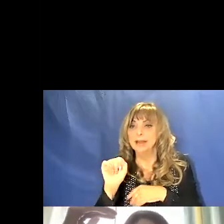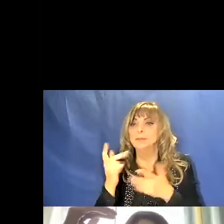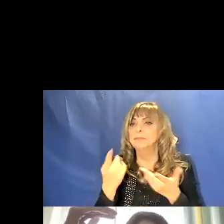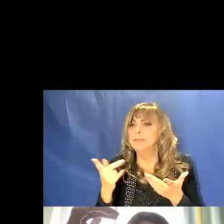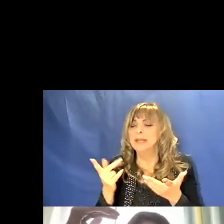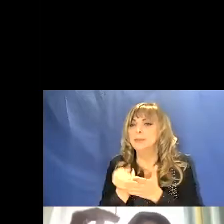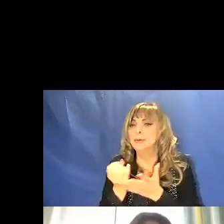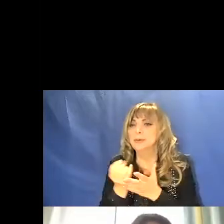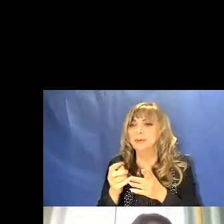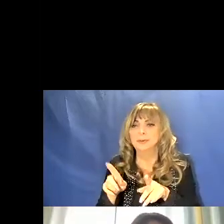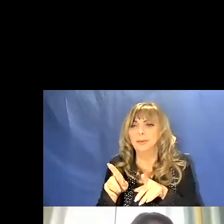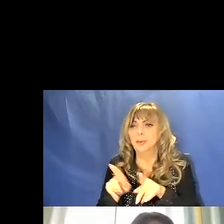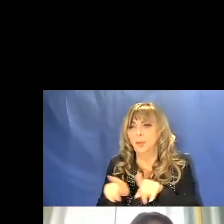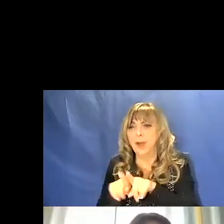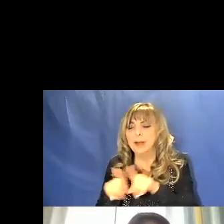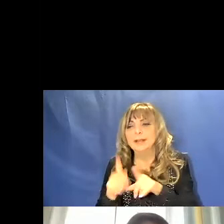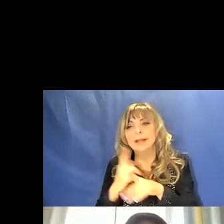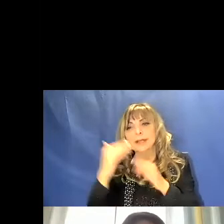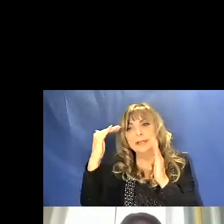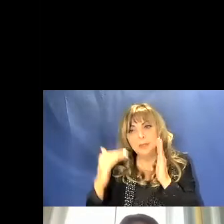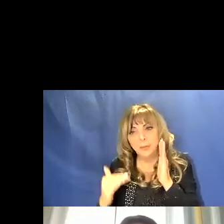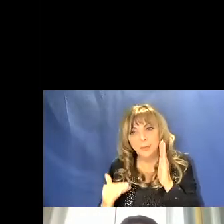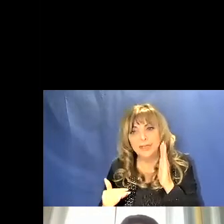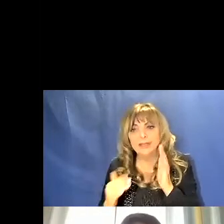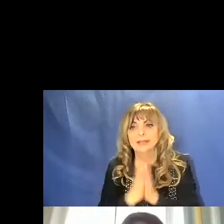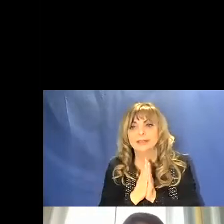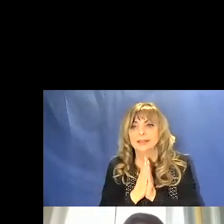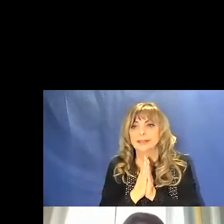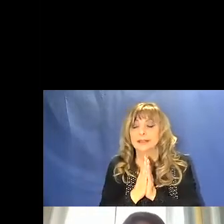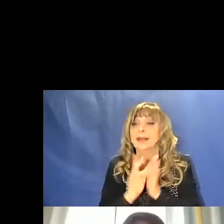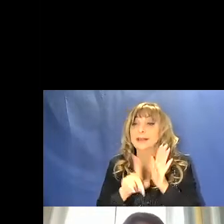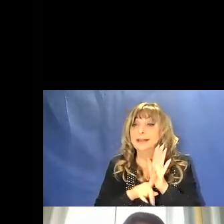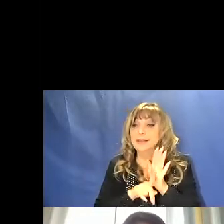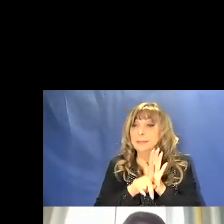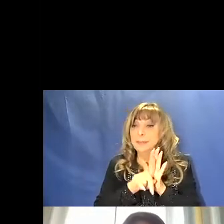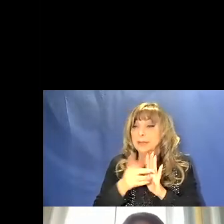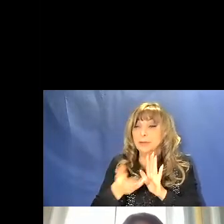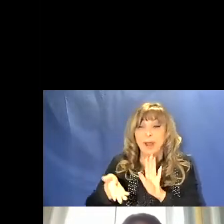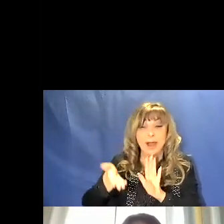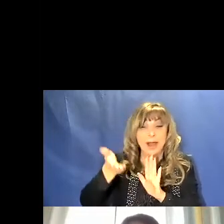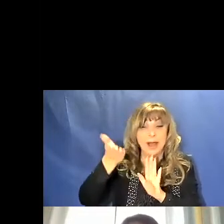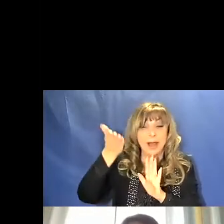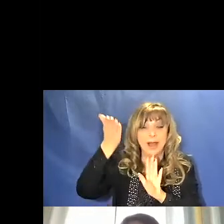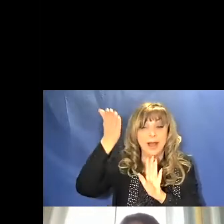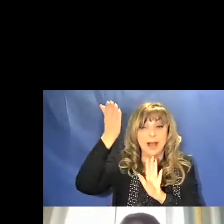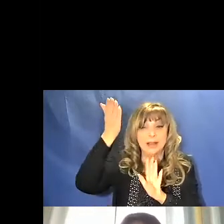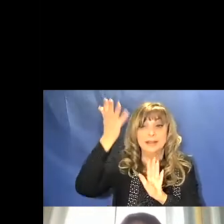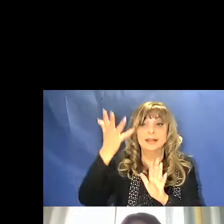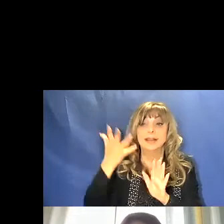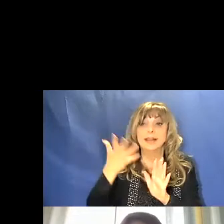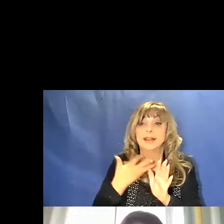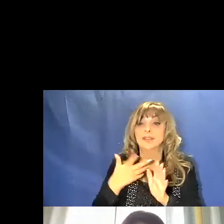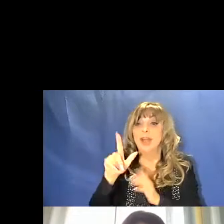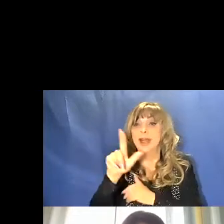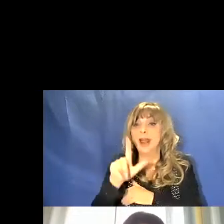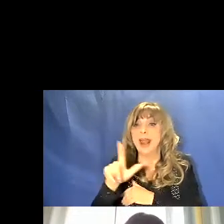diminuire. Ecco quindi che a temperature alte corrispondono lambda